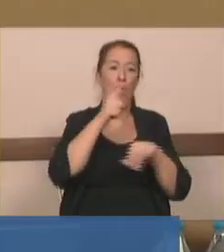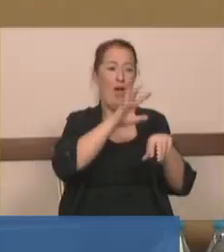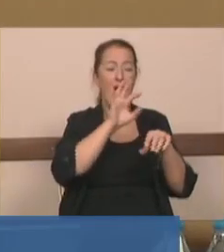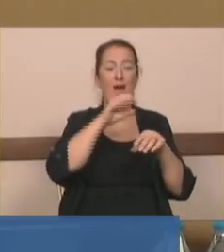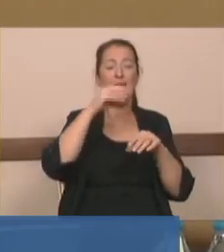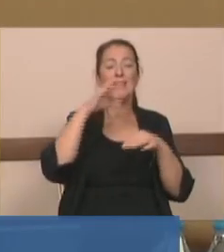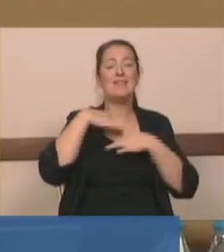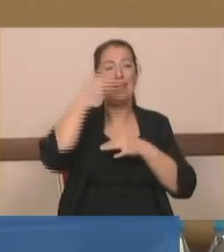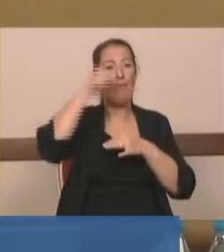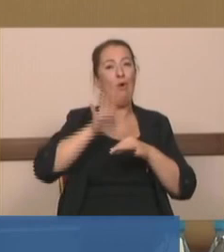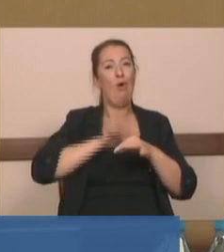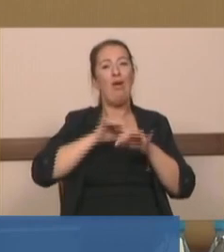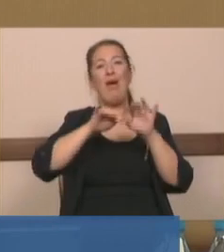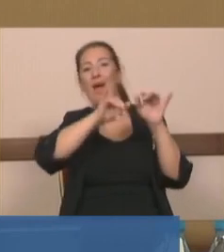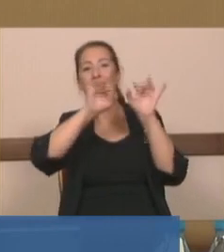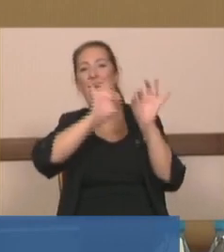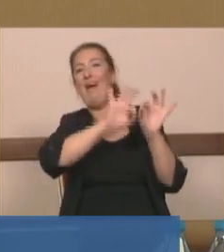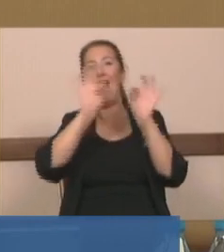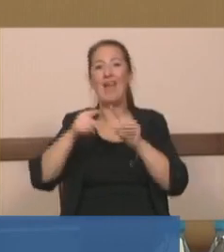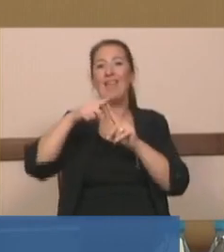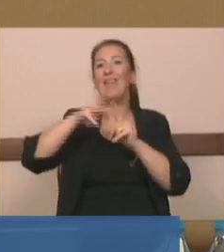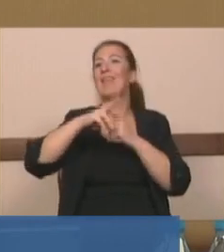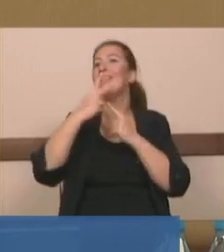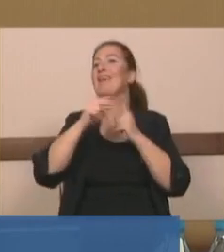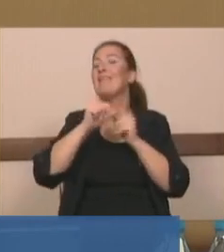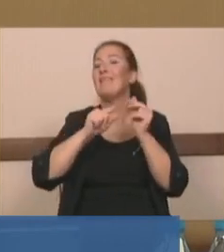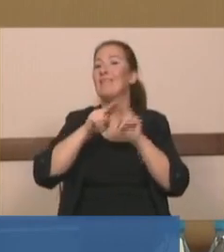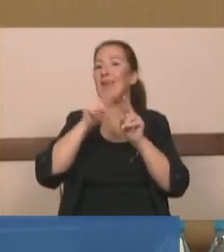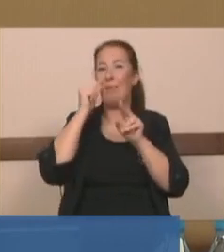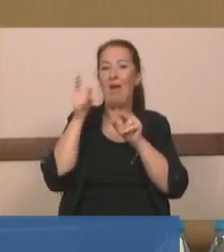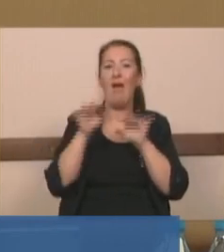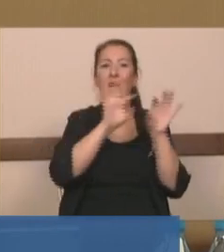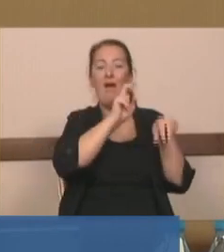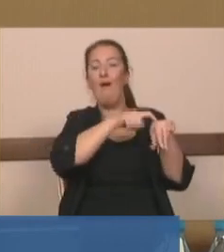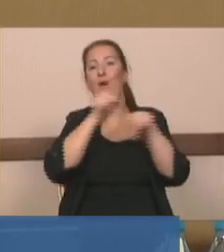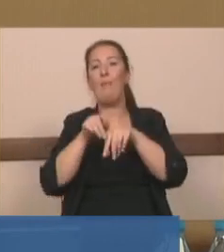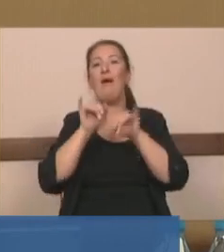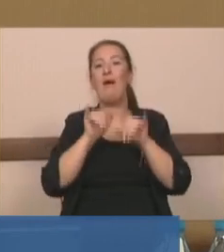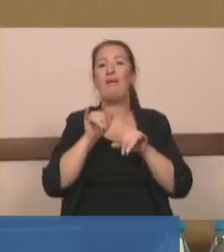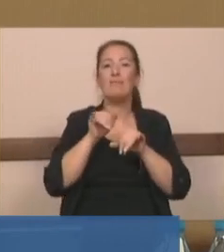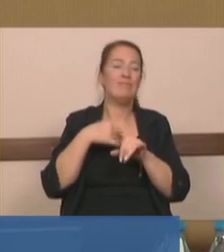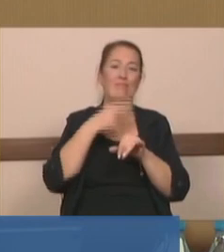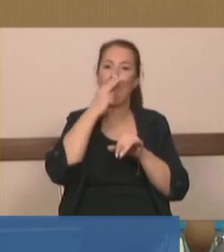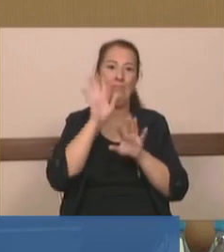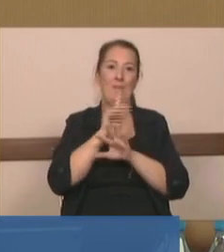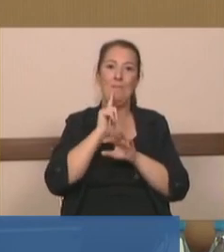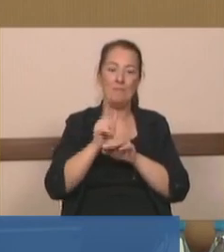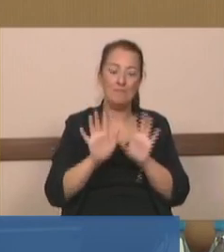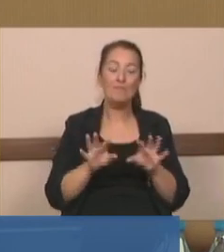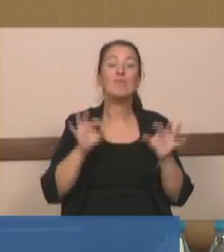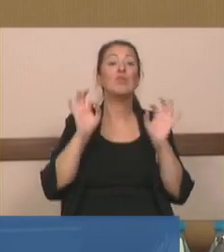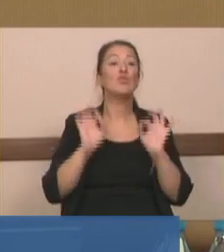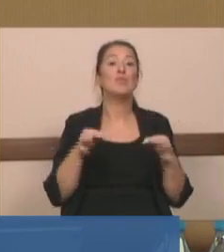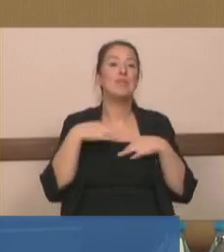Şimdi şimdi tamam eee şimdi Sayın Başkan